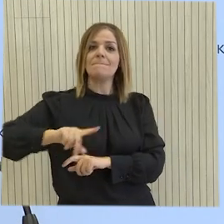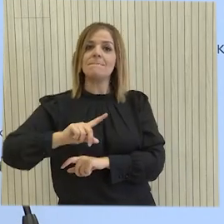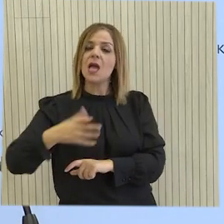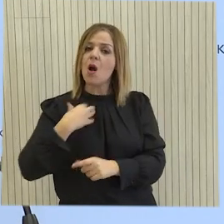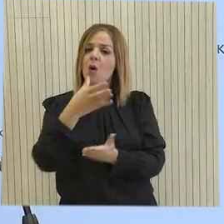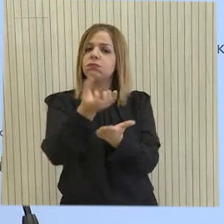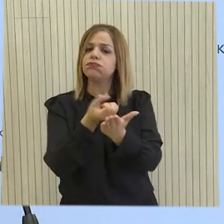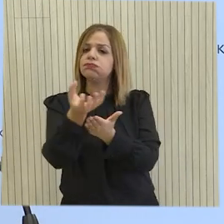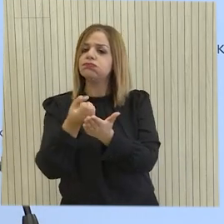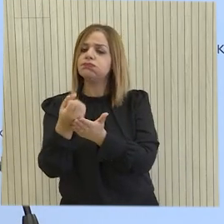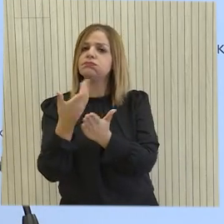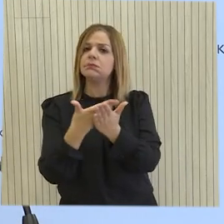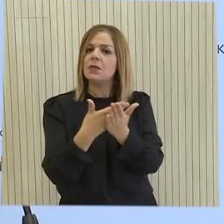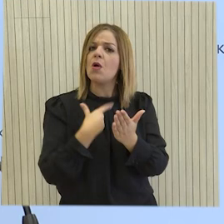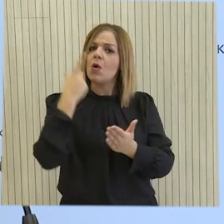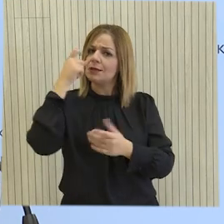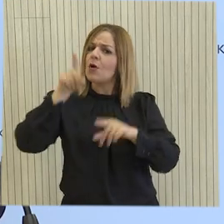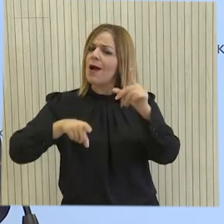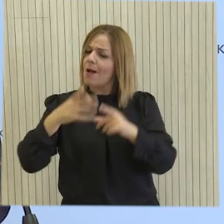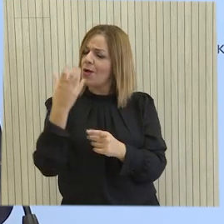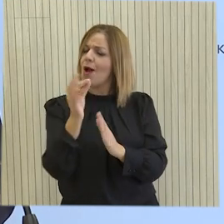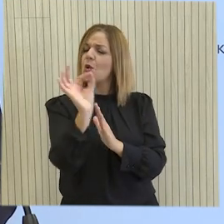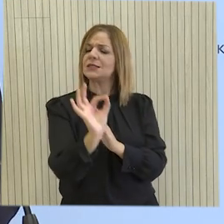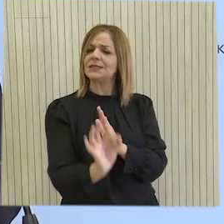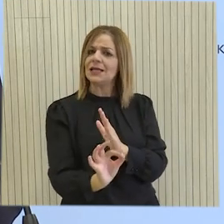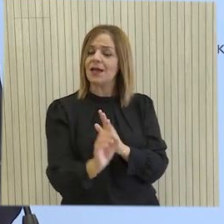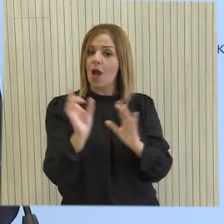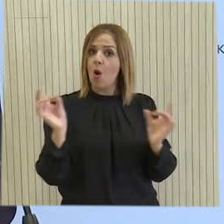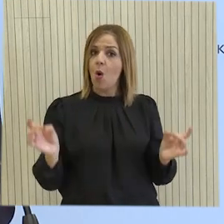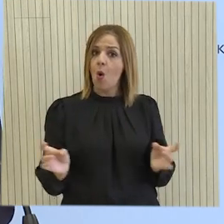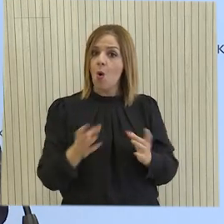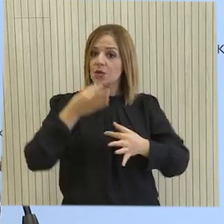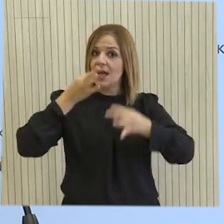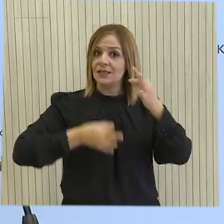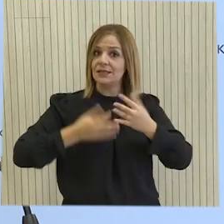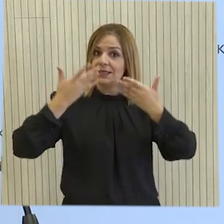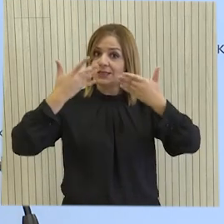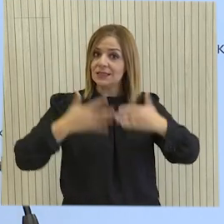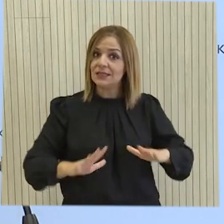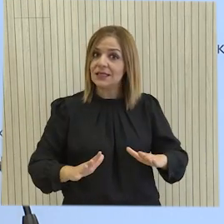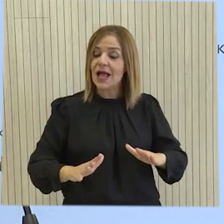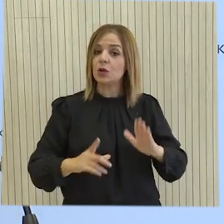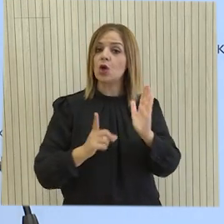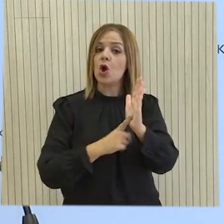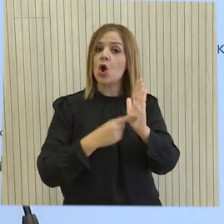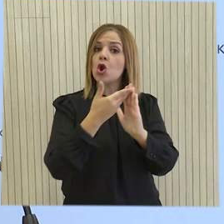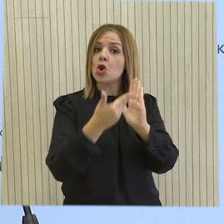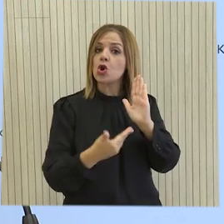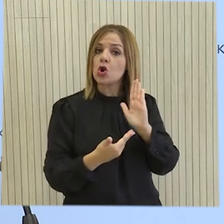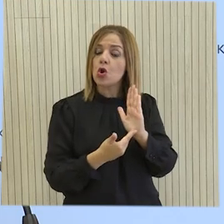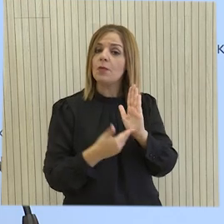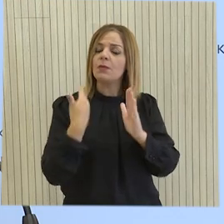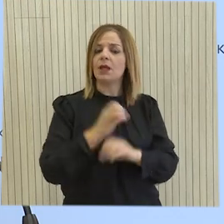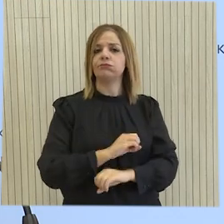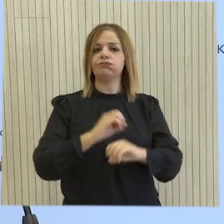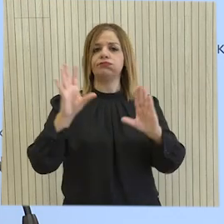συλλέγονται στοιχεία διαρκώς, έχουμε υπόψη μας κάποια στοιχεία, επαναλαμβάνω μόλις ολοκληρωθεί αυτή η συζήτηση, το πλαίσιο συνολικά, αυτά